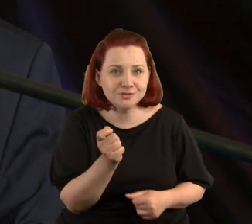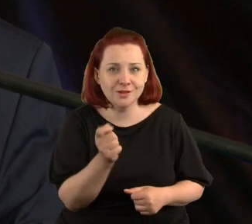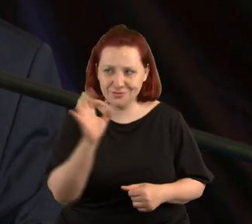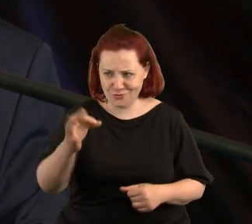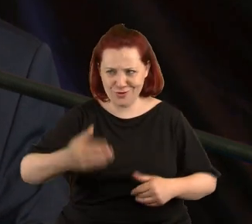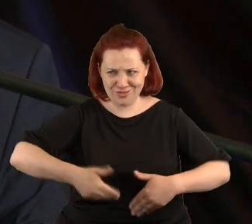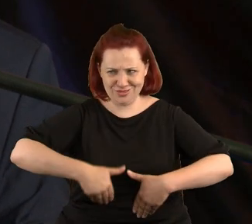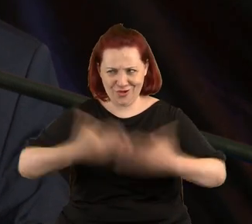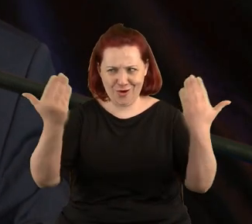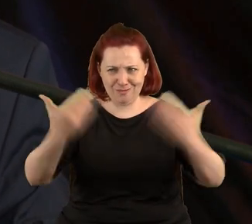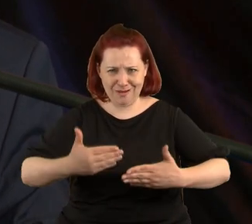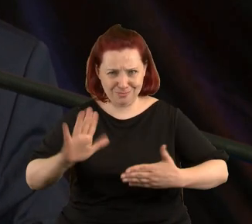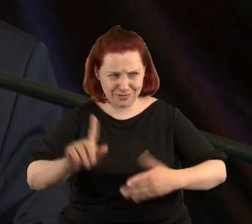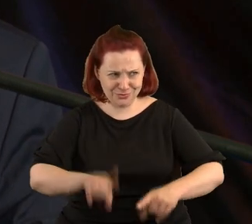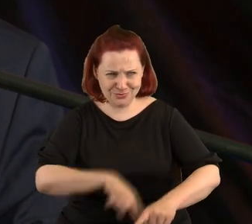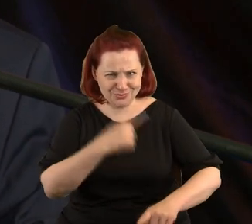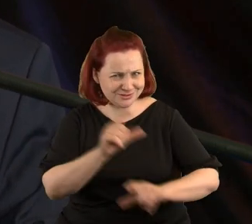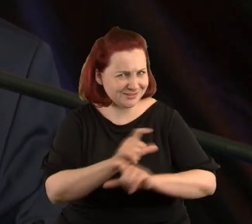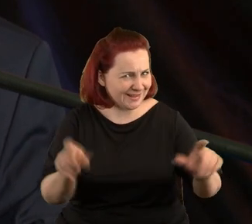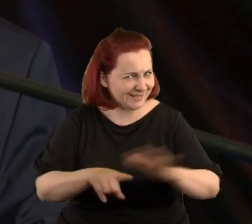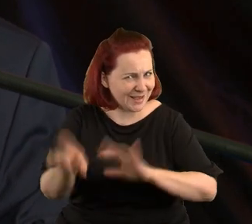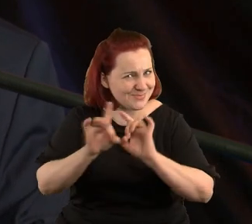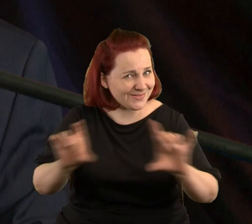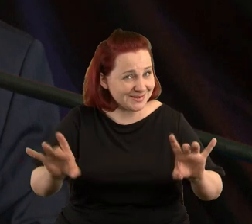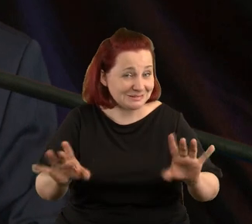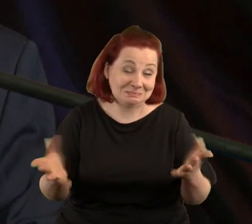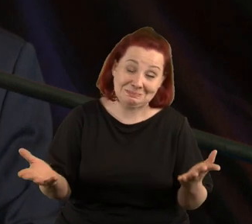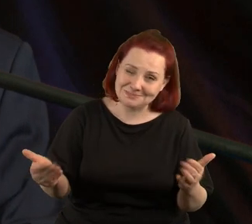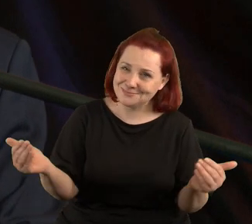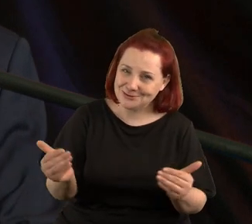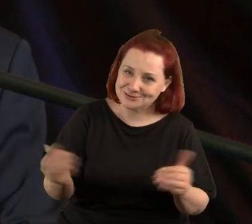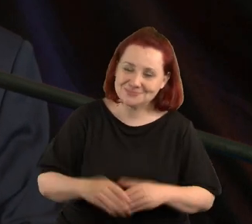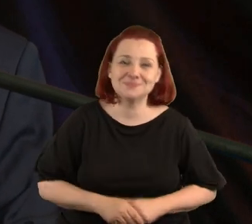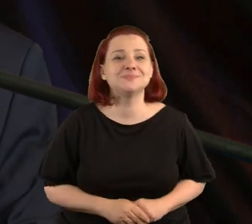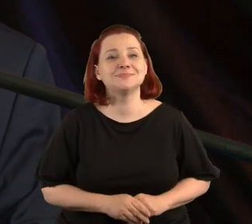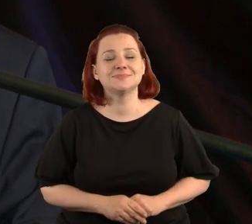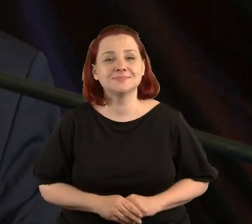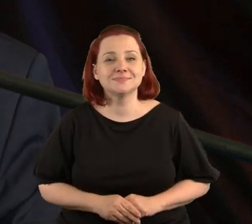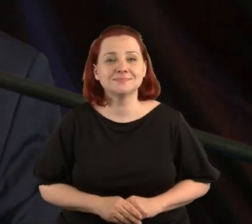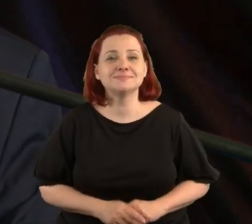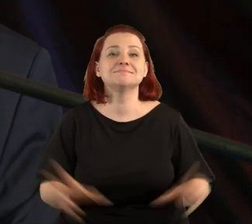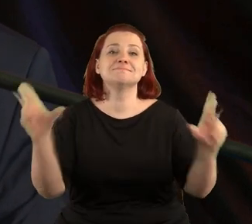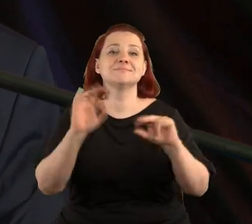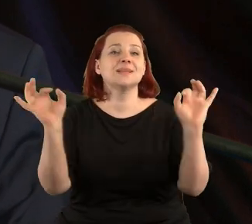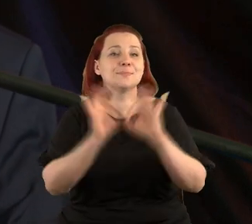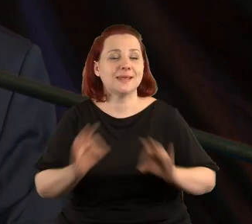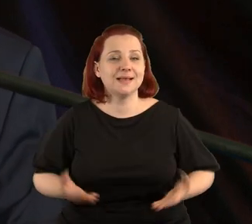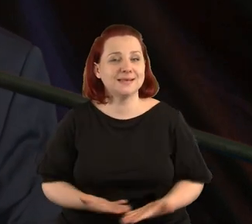doba jakaś jest dłuższa dla pana profesora. Być może. Proszę Państwa, obecnie